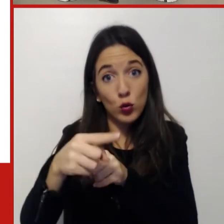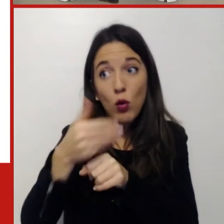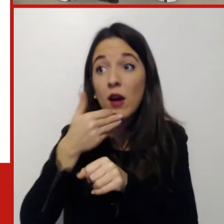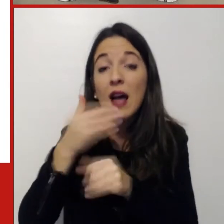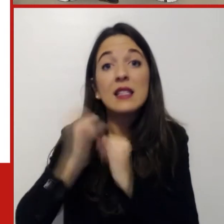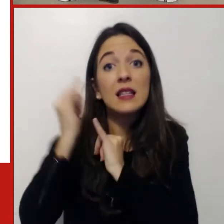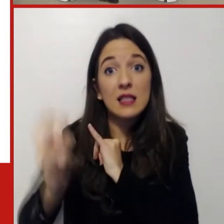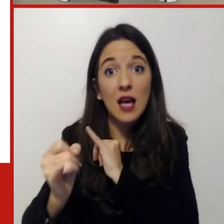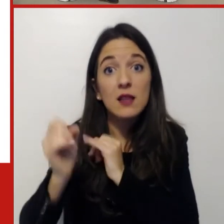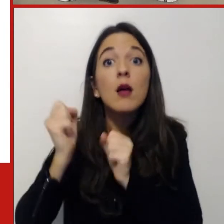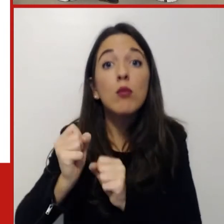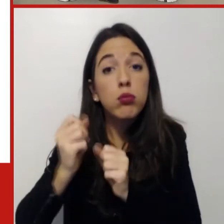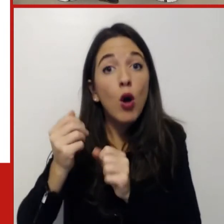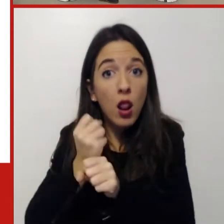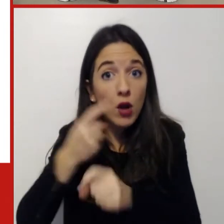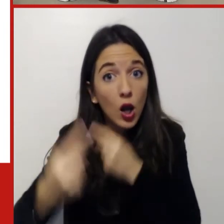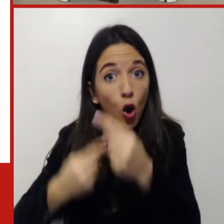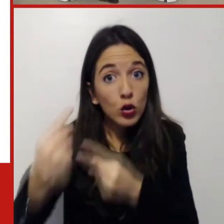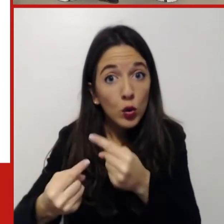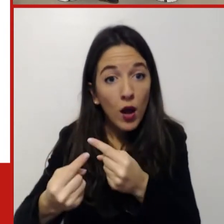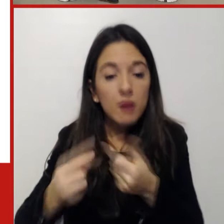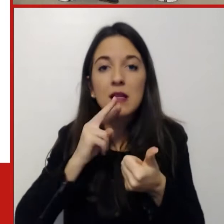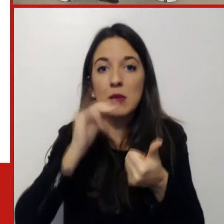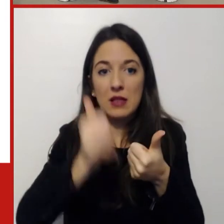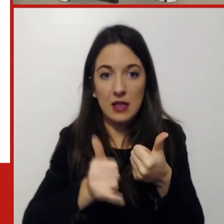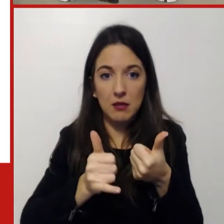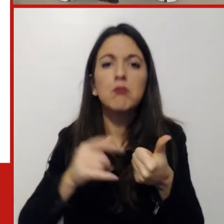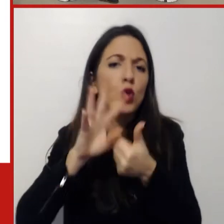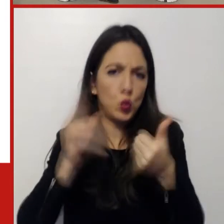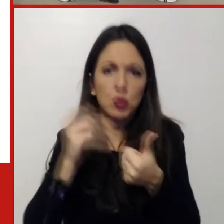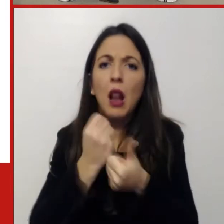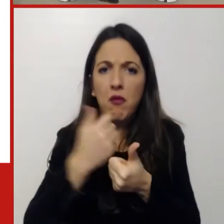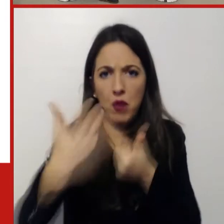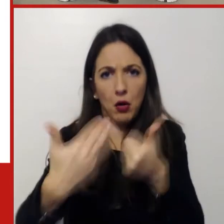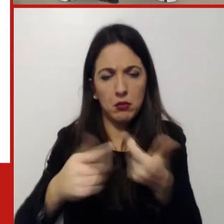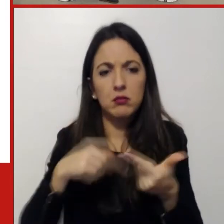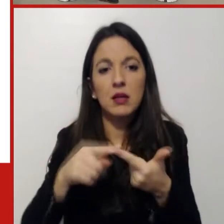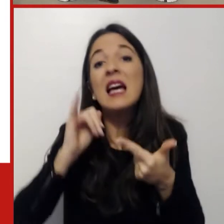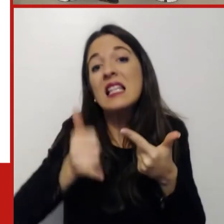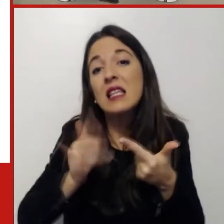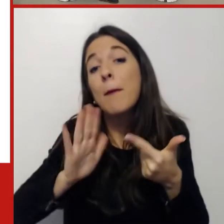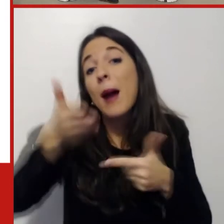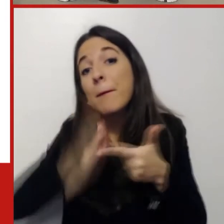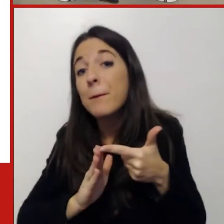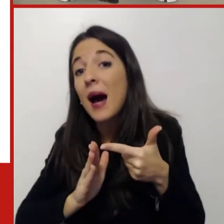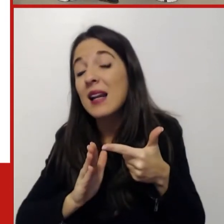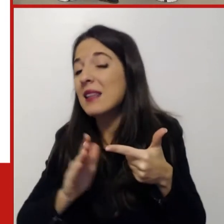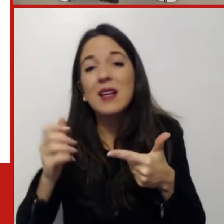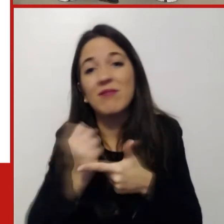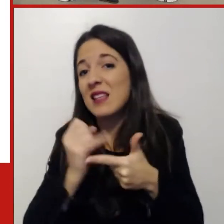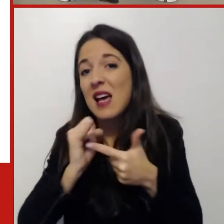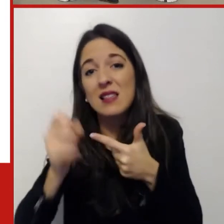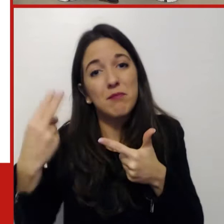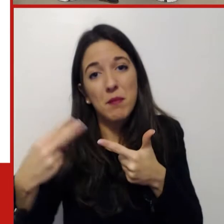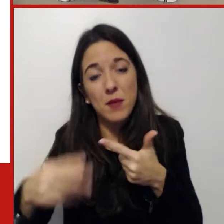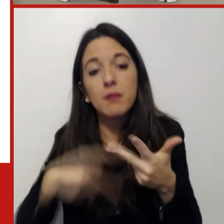Prima risposta, sì, sono riuscito a svolgere tutte le mie attività da remoto, sì, tuttavia non ho potuto svolgere una parte delle mie attività da remoto, oppure no, non